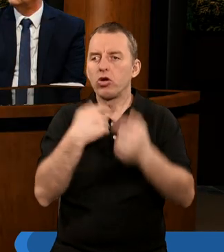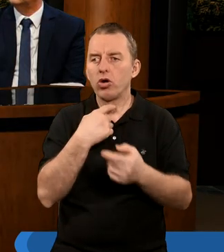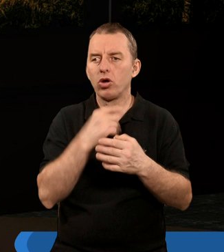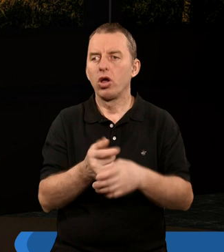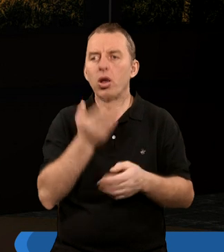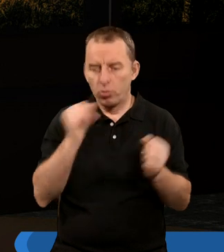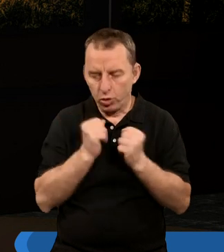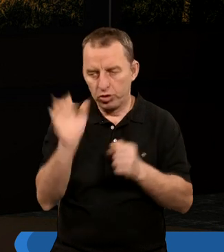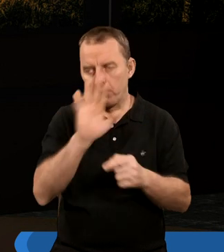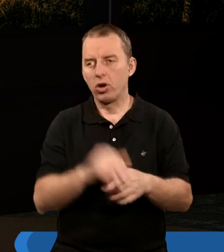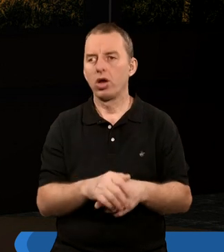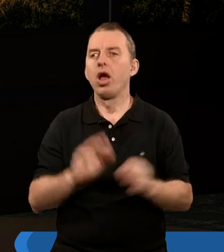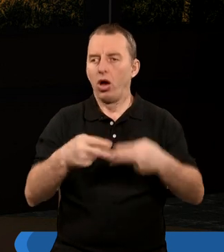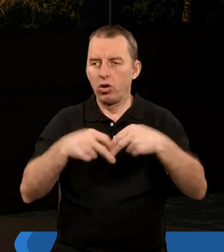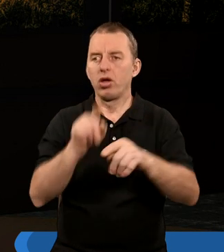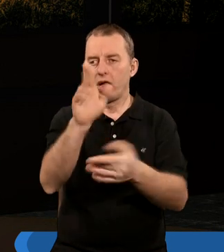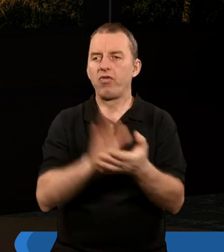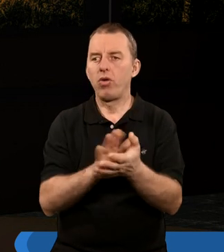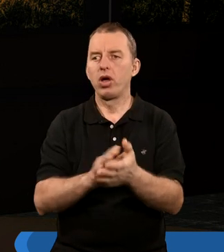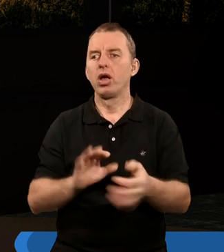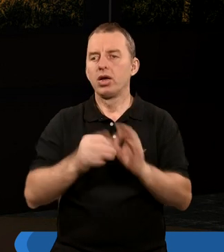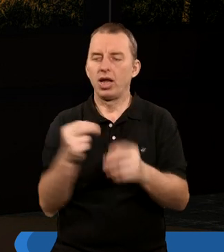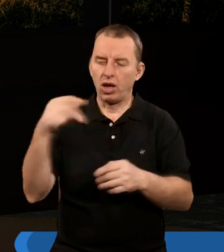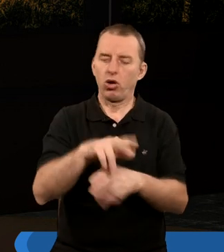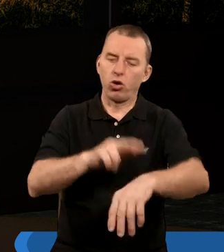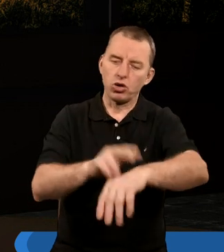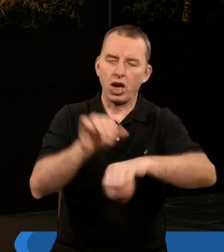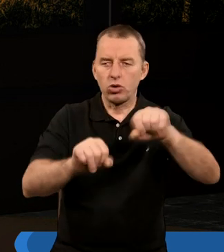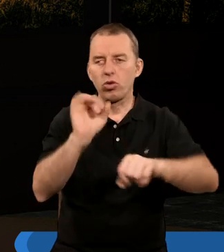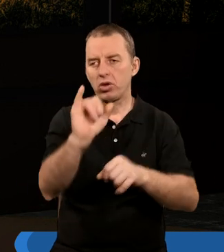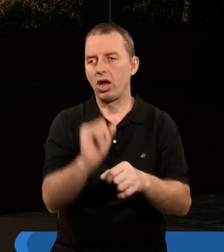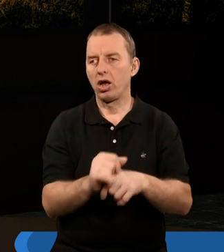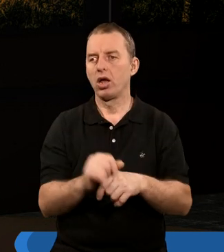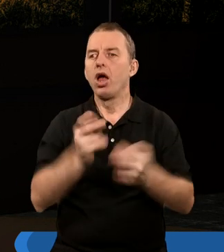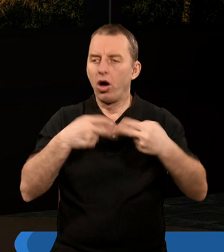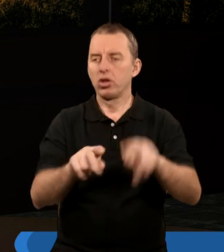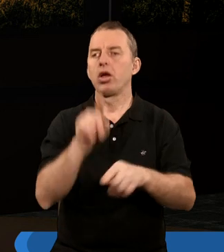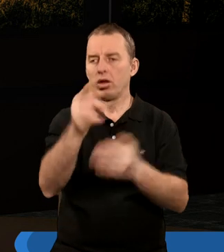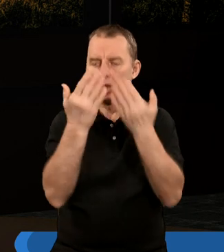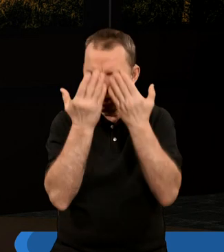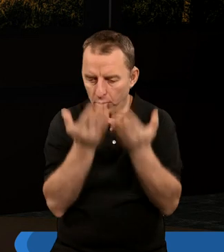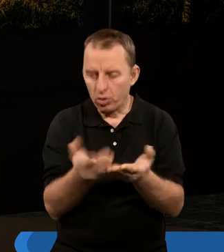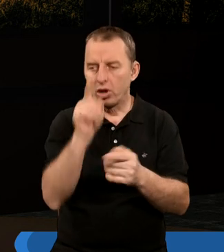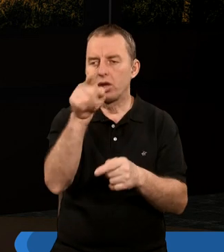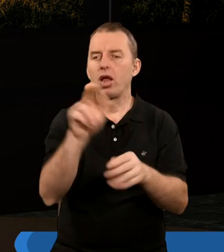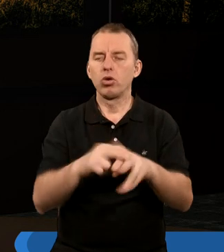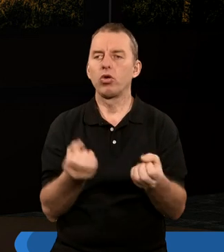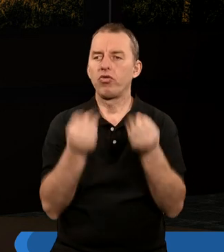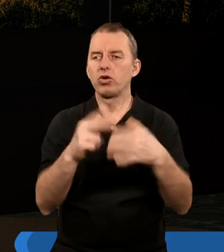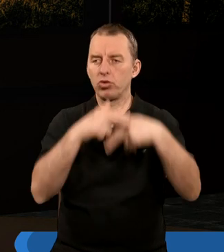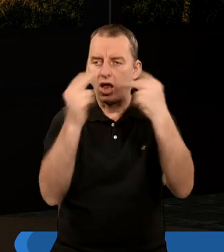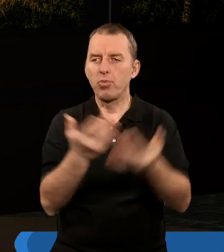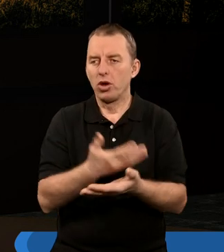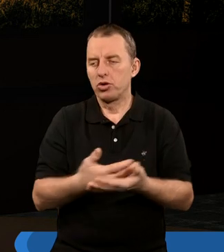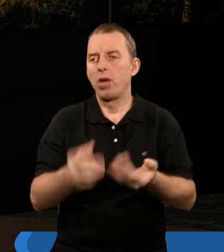głosem. Bójcie się Boga i oddajcie Mu chwałę, gdyż nadeszła godzina sądu Jego i oddajcie pokłon temu, który stworzył